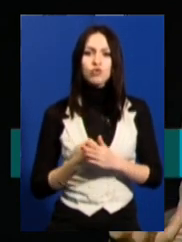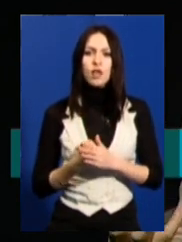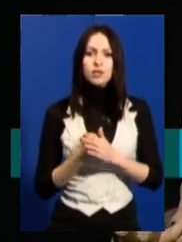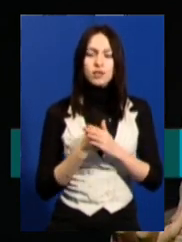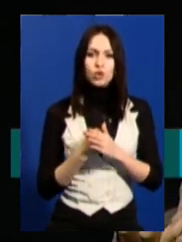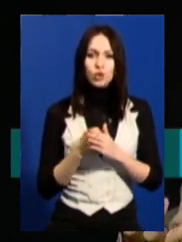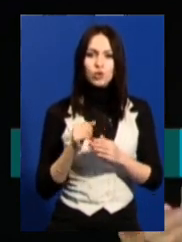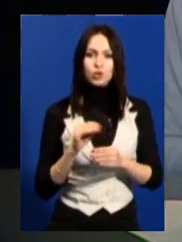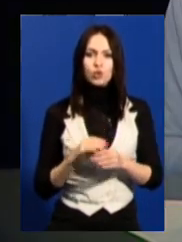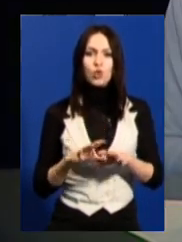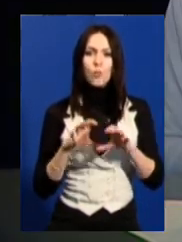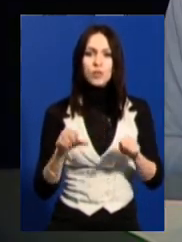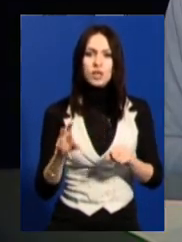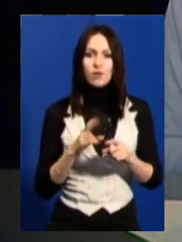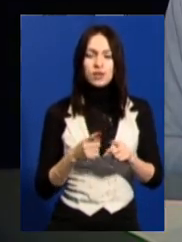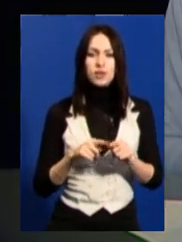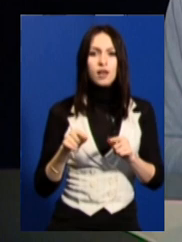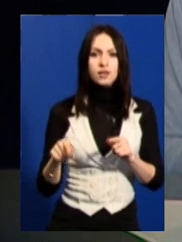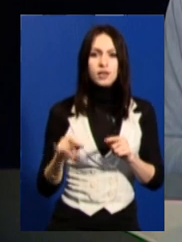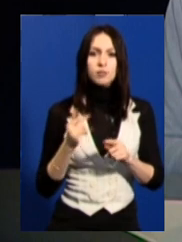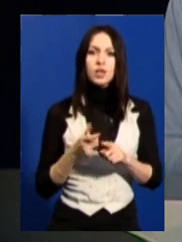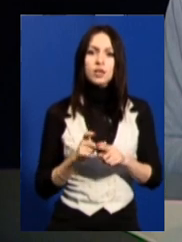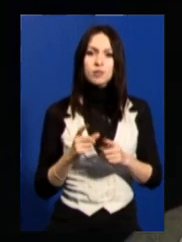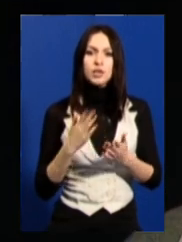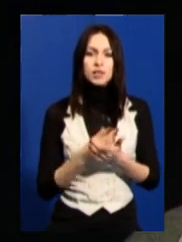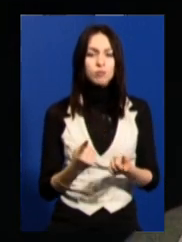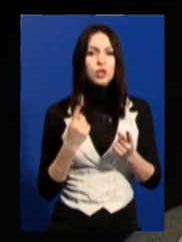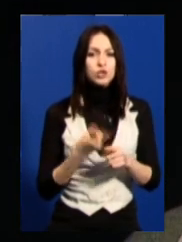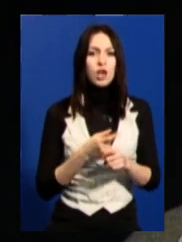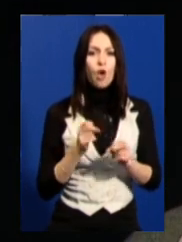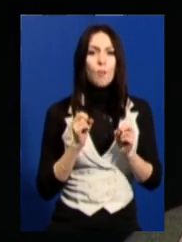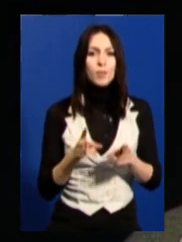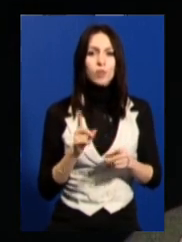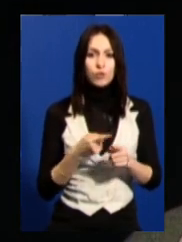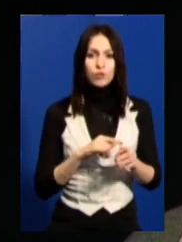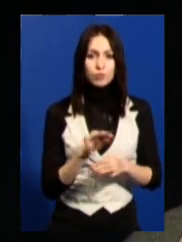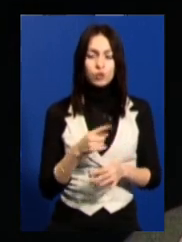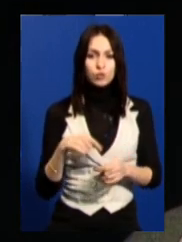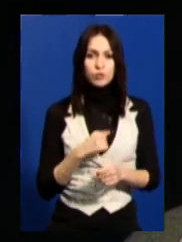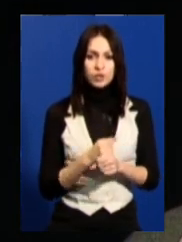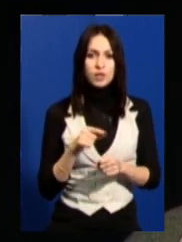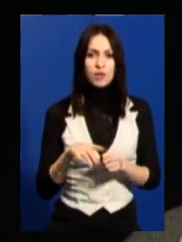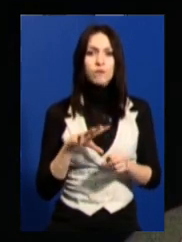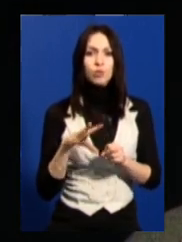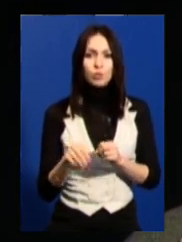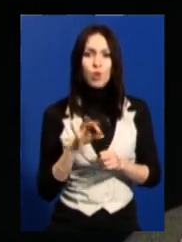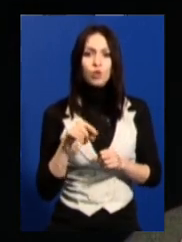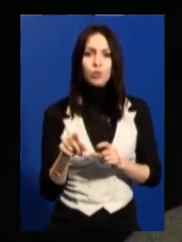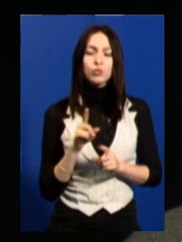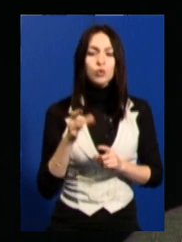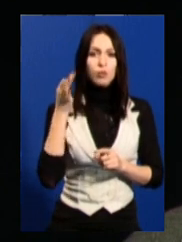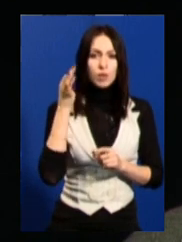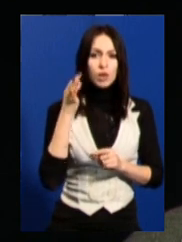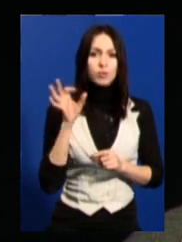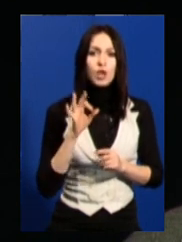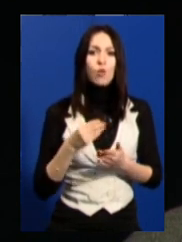індивідуалістичними поривами. І тут є велика небезпека. І, власне, ті проєкти, які ми робимо, вони якраз в тому числі про те, щоб нагадувати